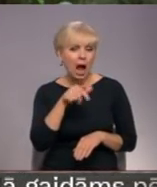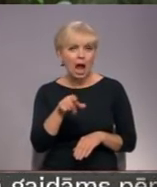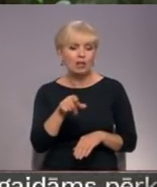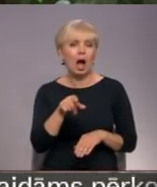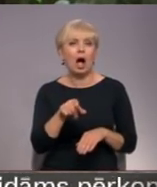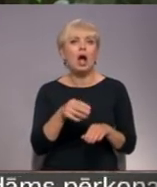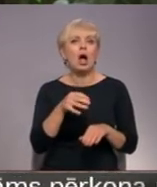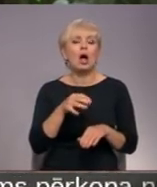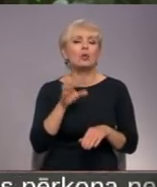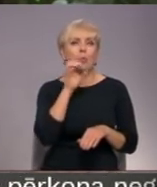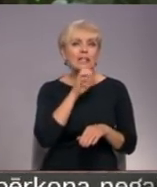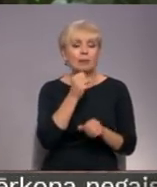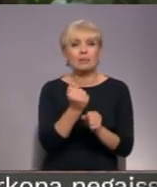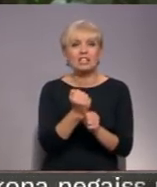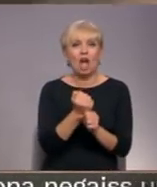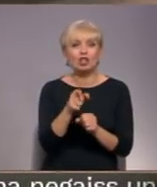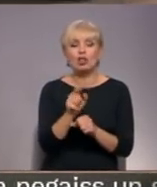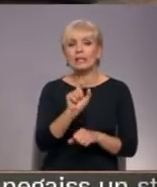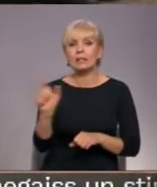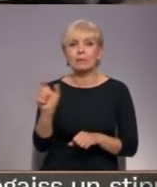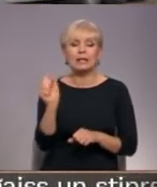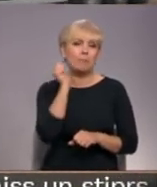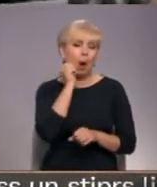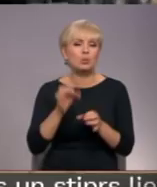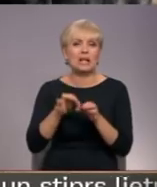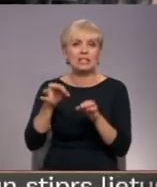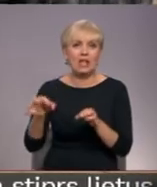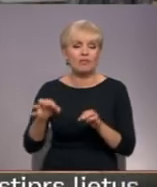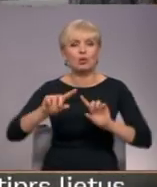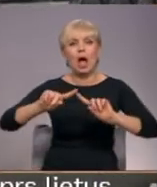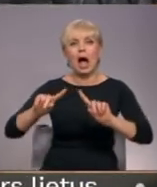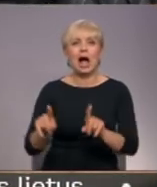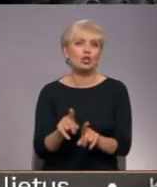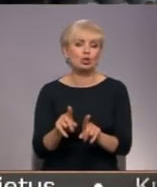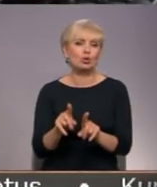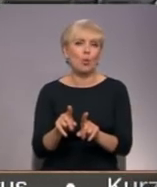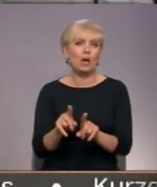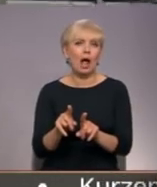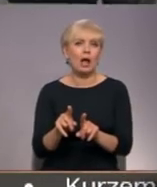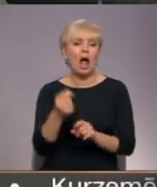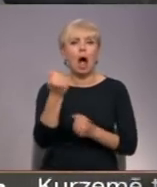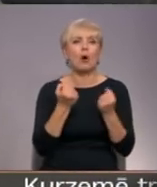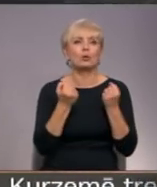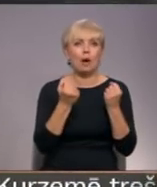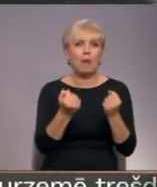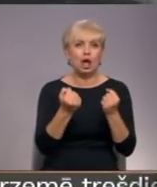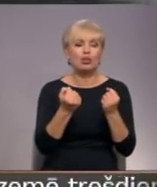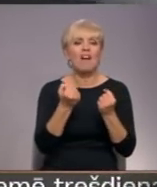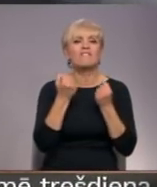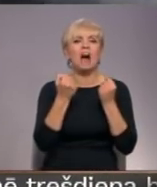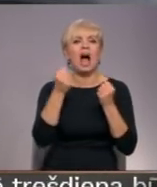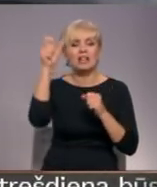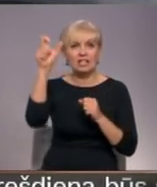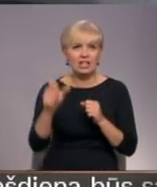noderījuma izdarīšanas brīdī Bausks novadā ir aizturēja automašīna atāls vadītāju,